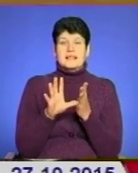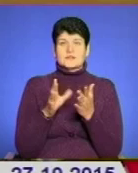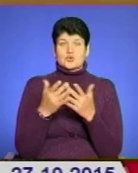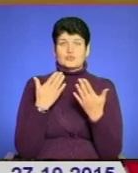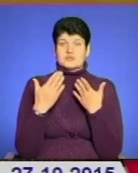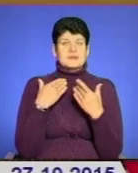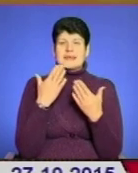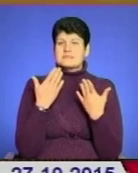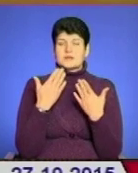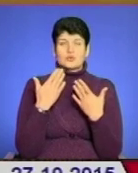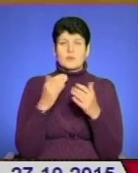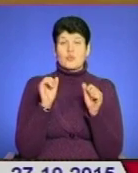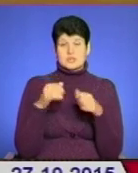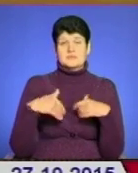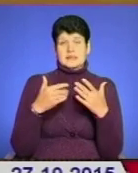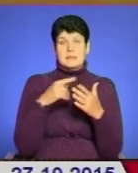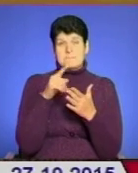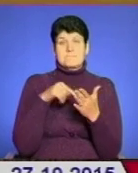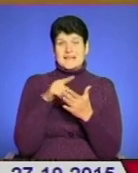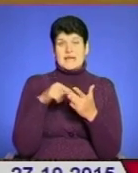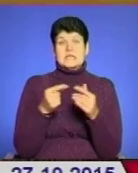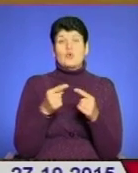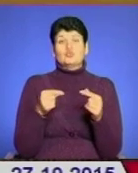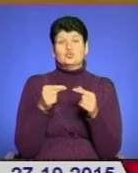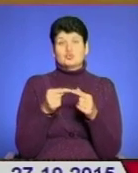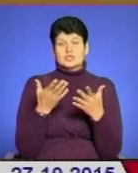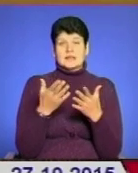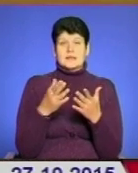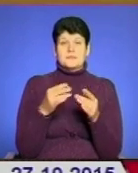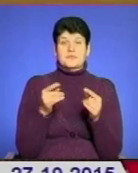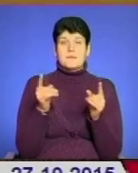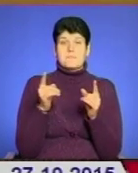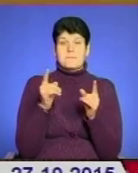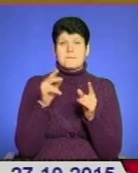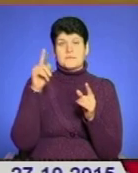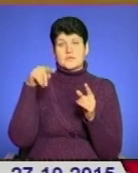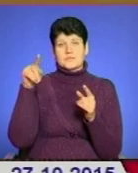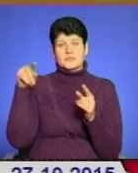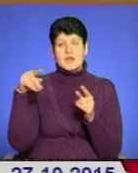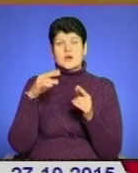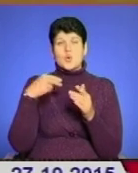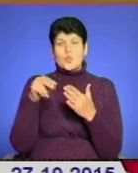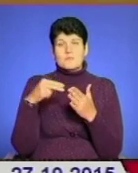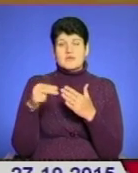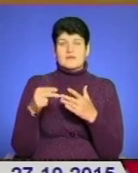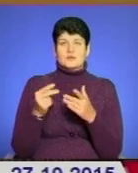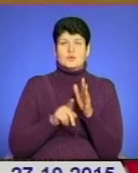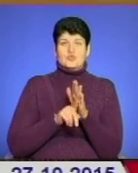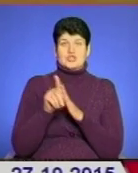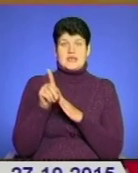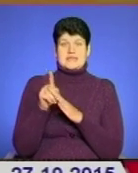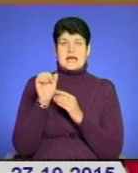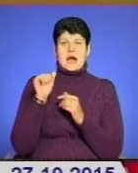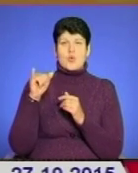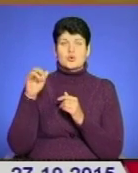спілкуємося. Він може задати нам будь-яке питання, уточнити параметри закупівлі, отримують відповідь і тоді починається аукціон. Ми